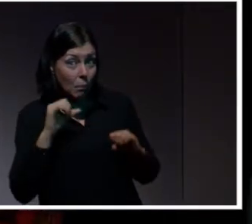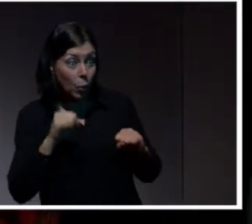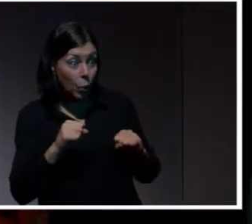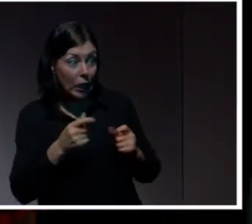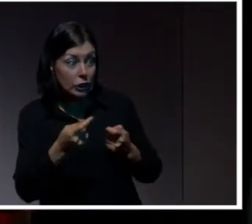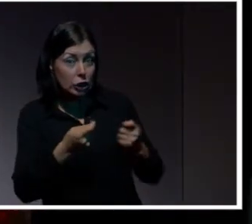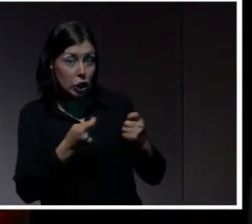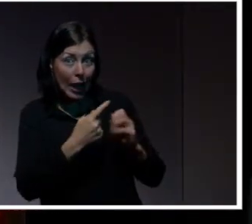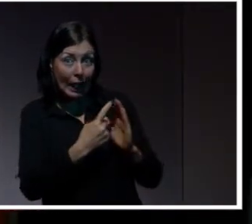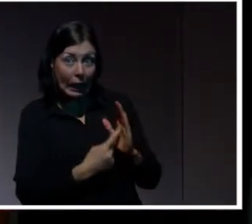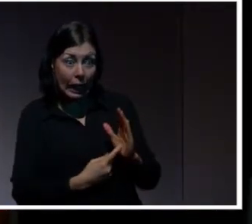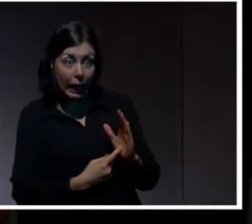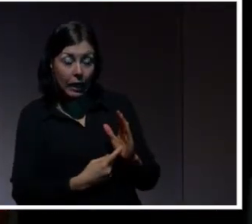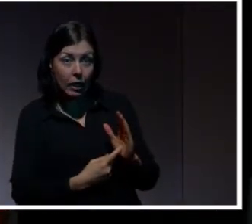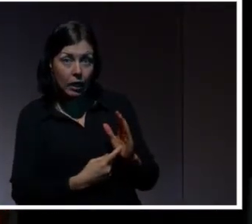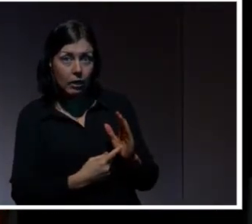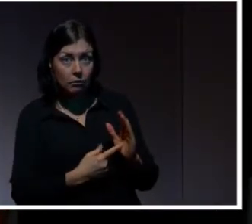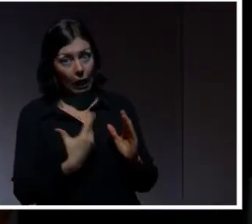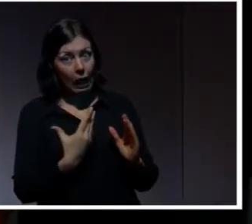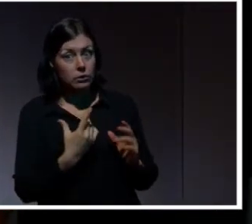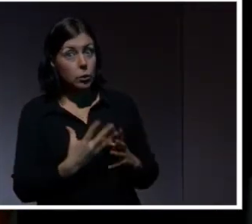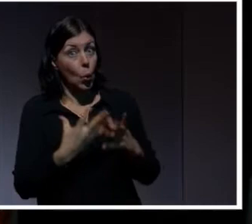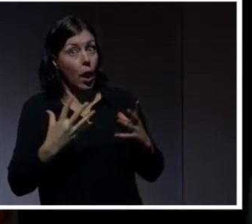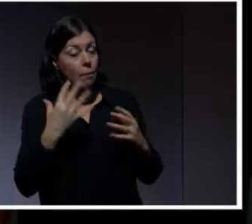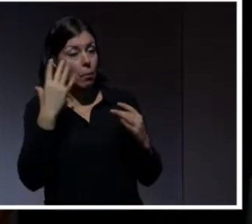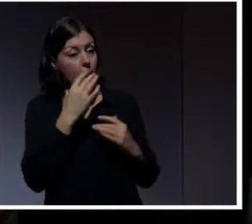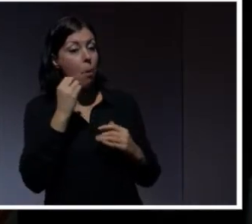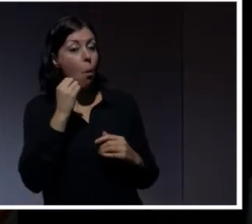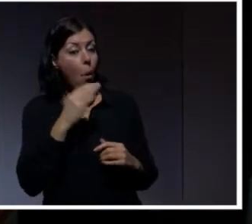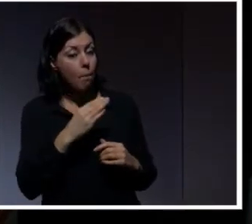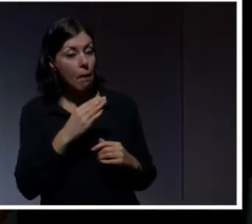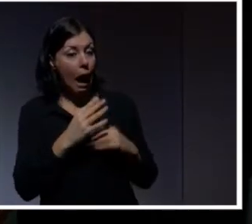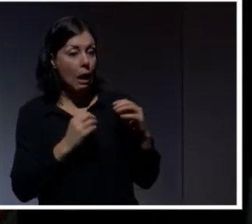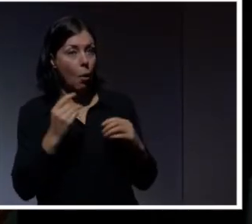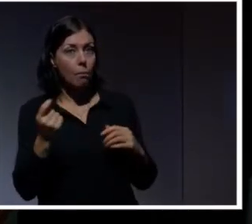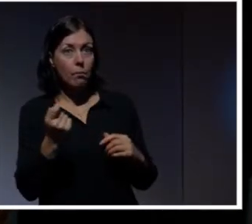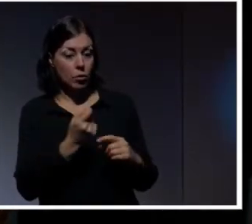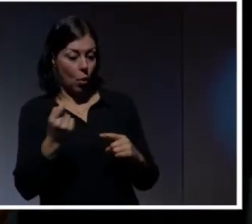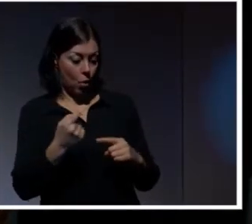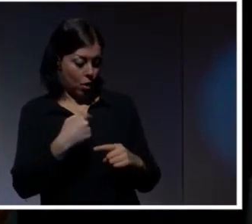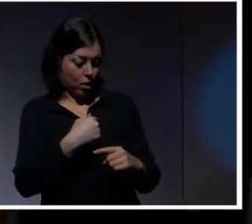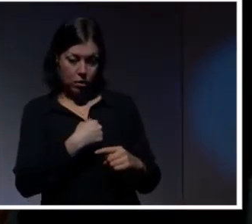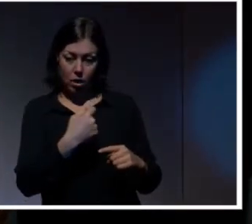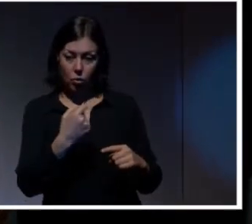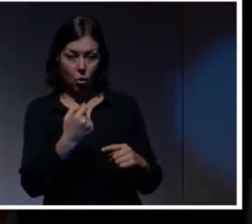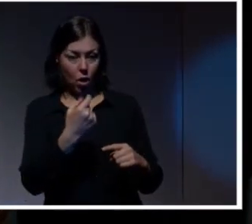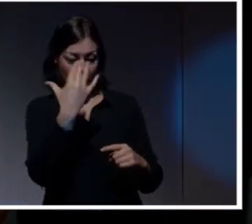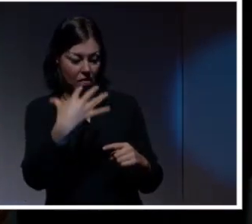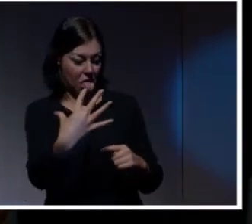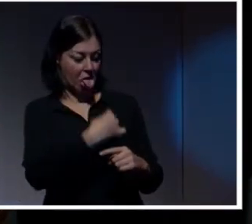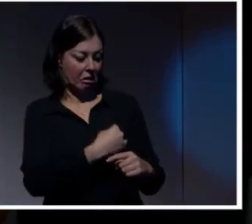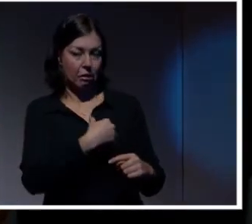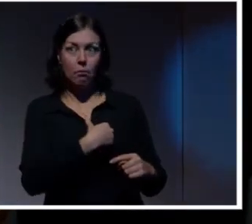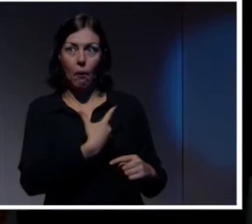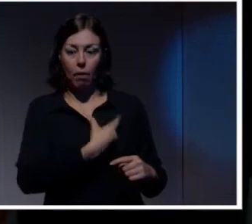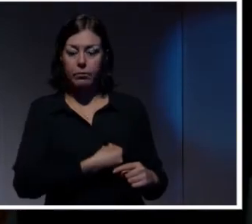reglerna? För jag menar, det är ganska stora problem. Om det handlar om att någon kan få mitt hjärta att sluta slå. Så jag menar, jag älskar råd och rön.